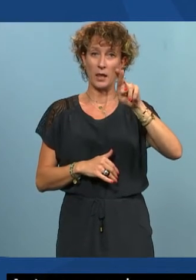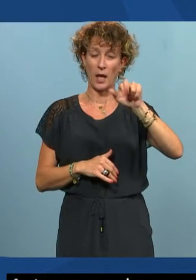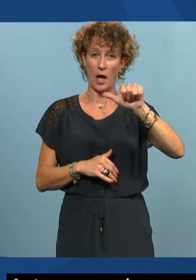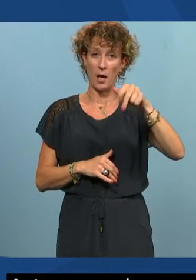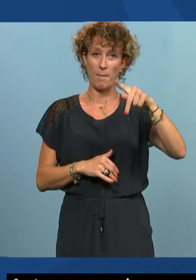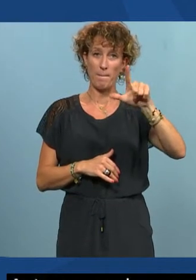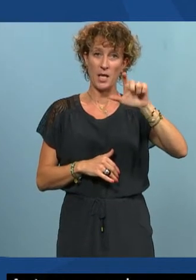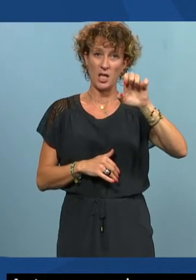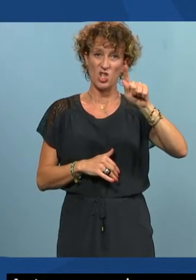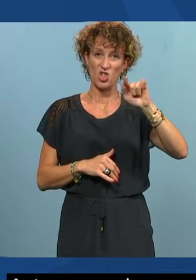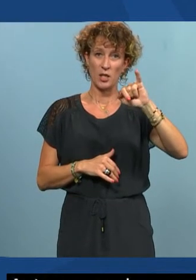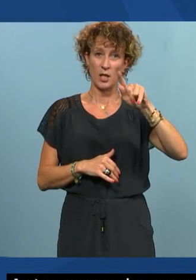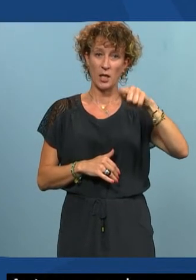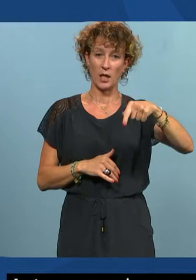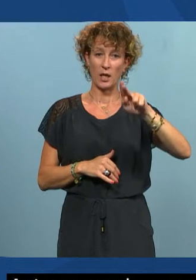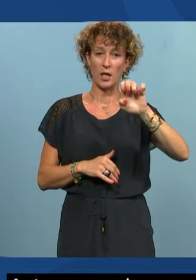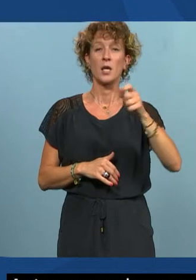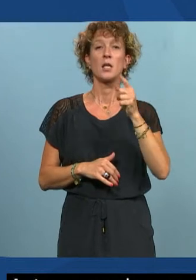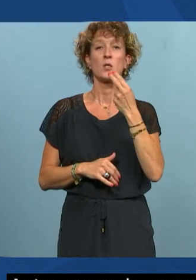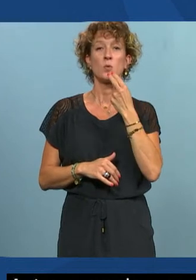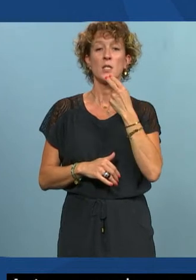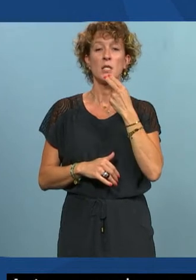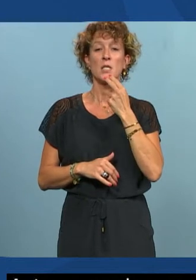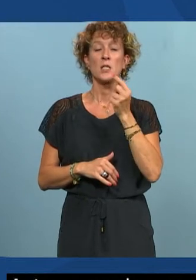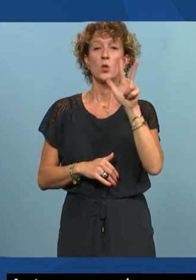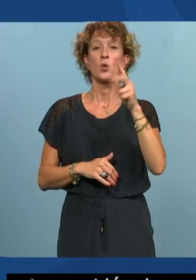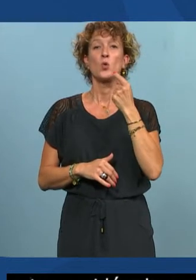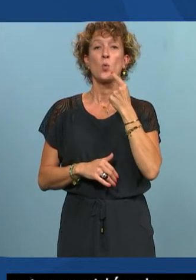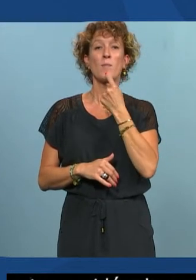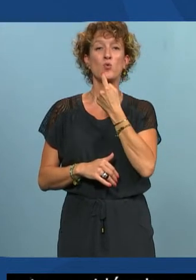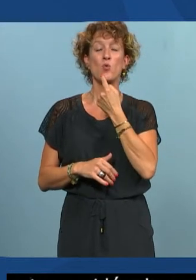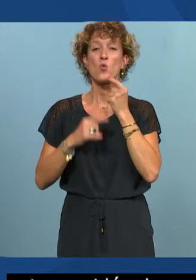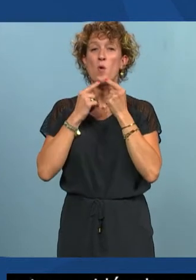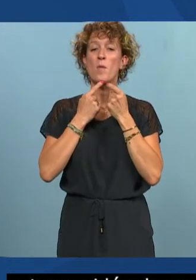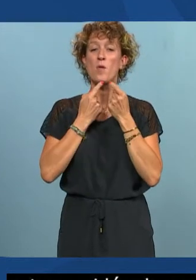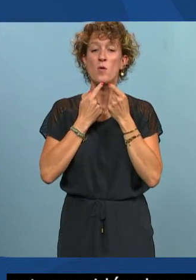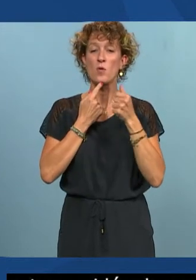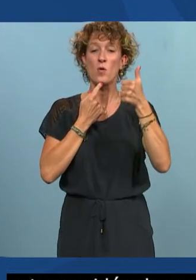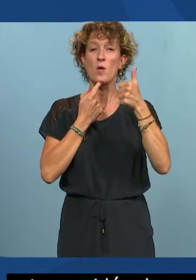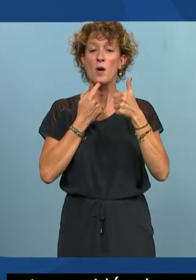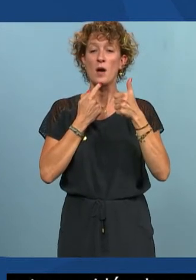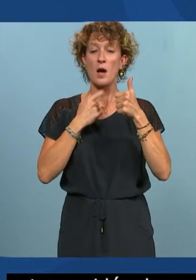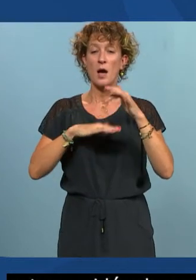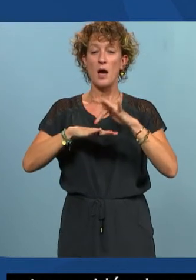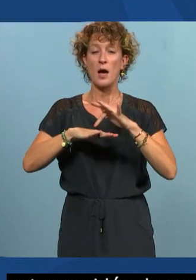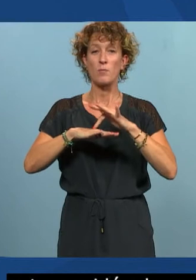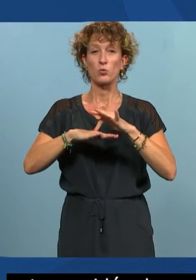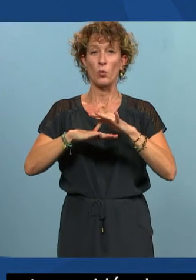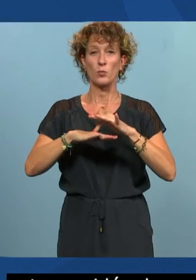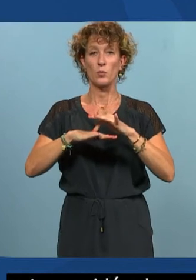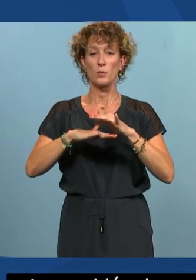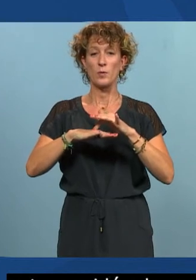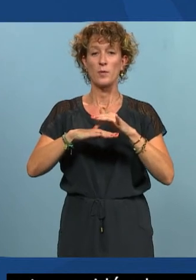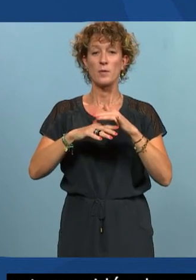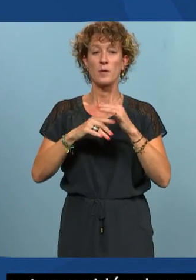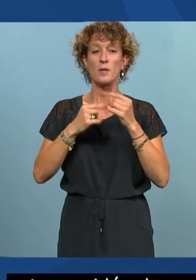de son menton. Et donc, il a trois boutons, un pour dire à son interface, va sur l'élément suivant, un autre